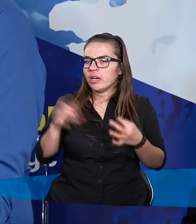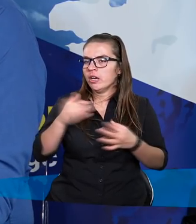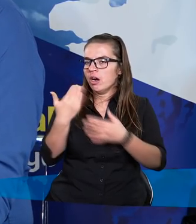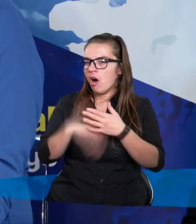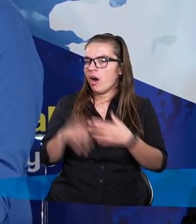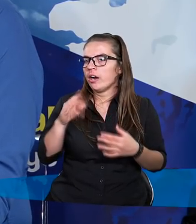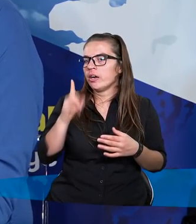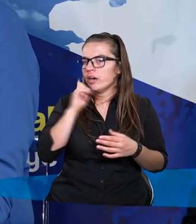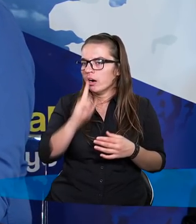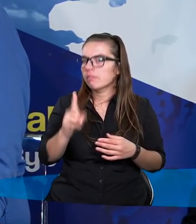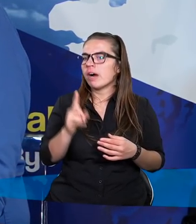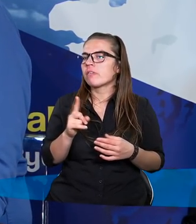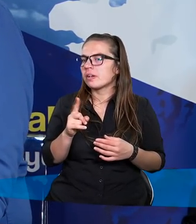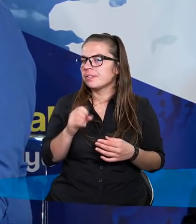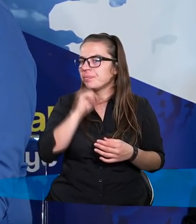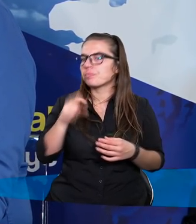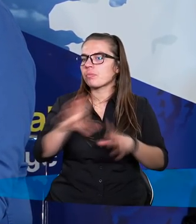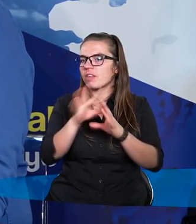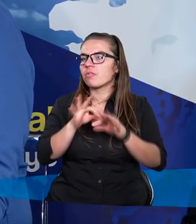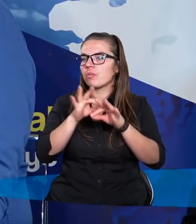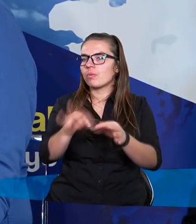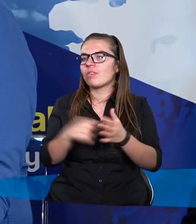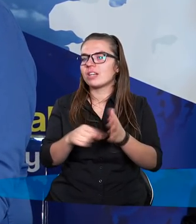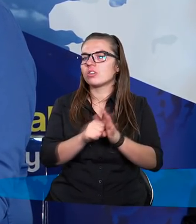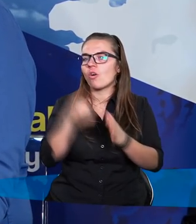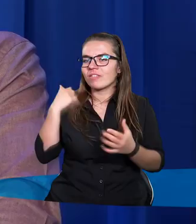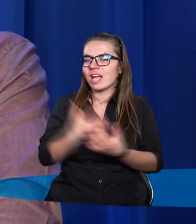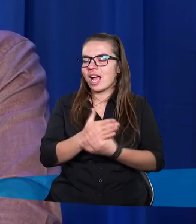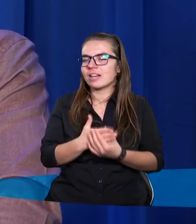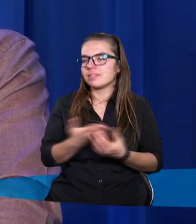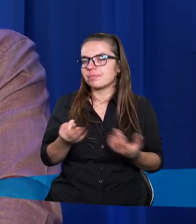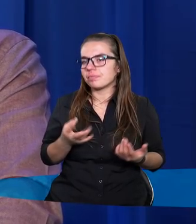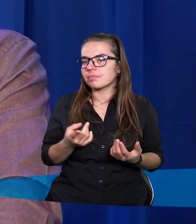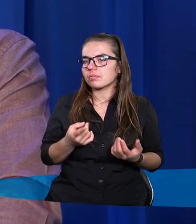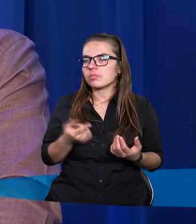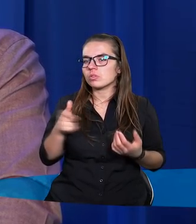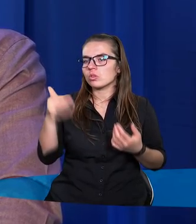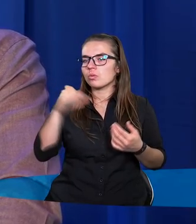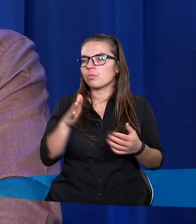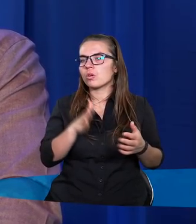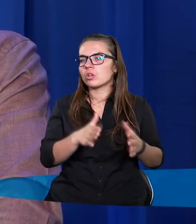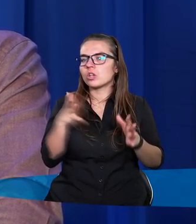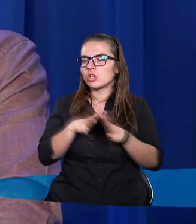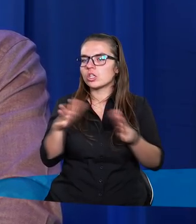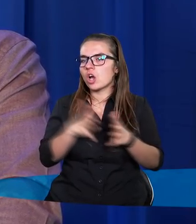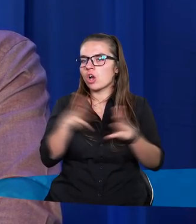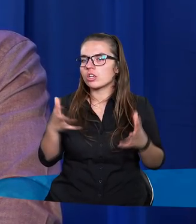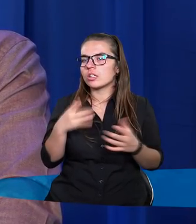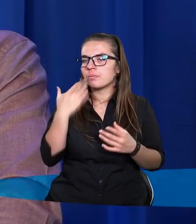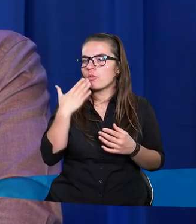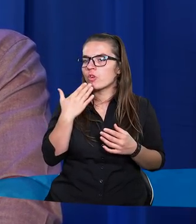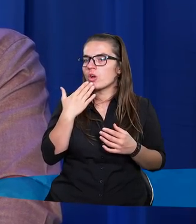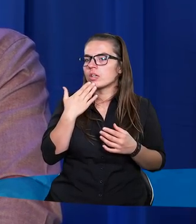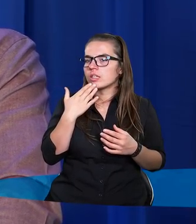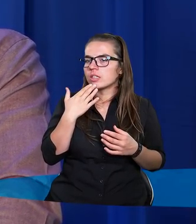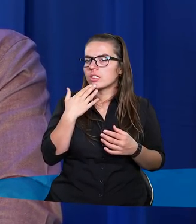ostatecznie tak naprawdę i tak wszystko sprowadza się właśnie do wiary. No to może rozszerzając te